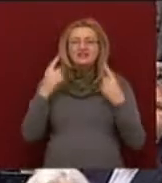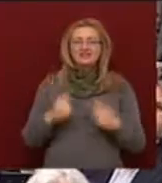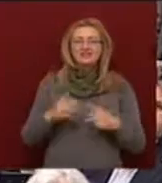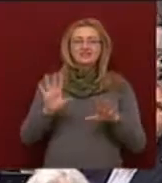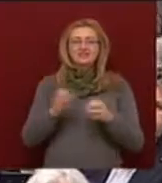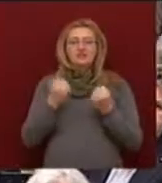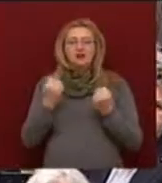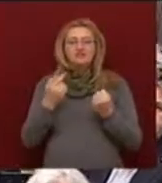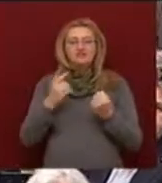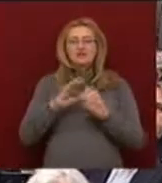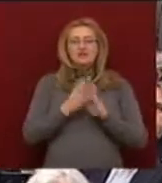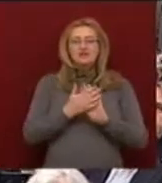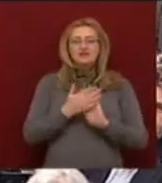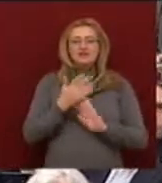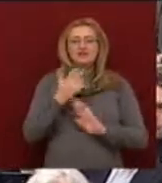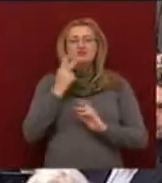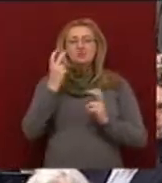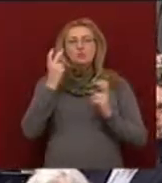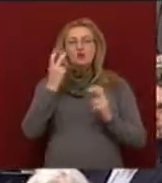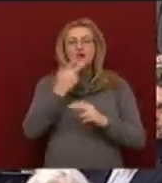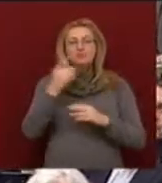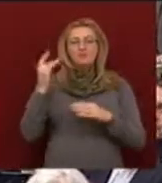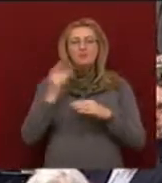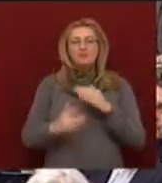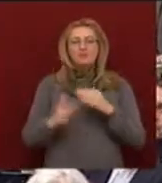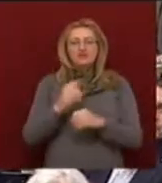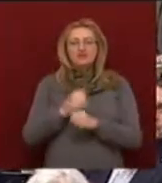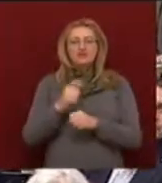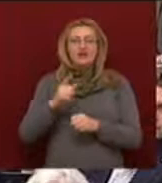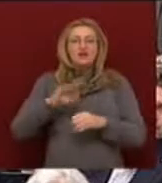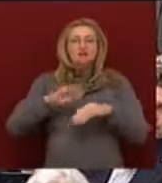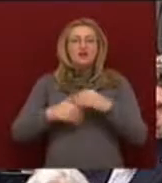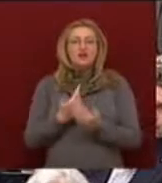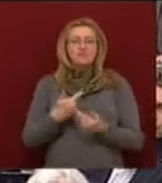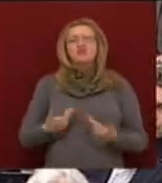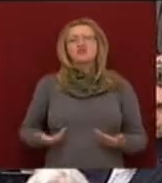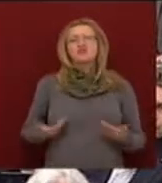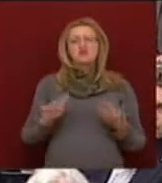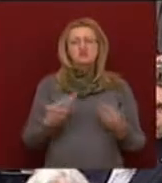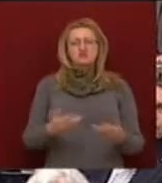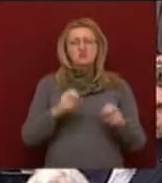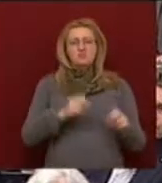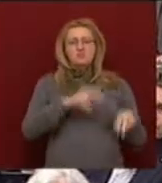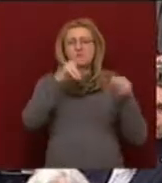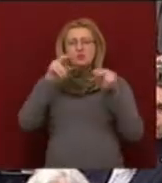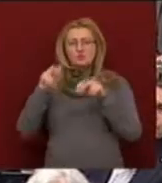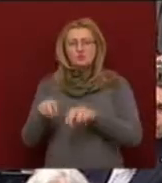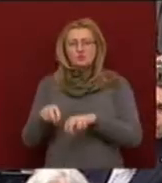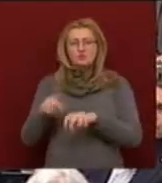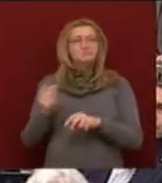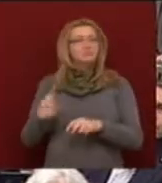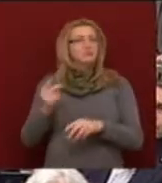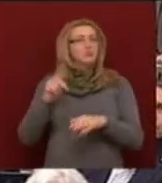de minden csoda három napig tart, ez is el fog múlni, úgyhogy én javaslom, hogy ugorjunk, mert e közben sokkal